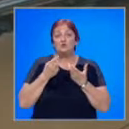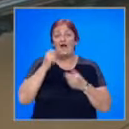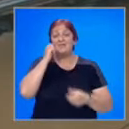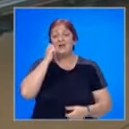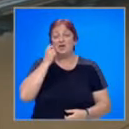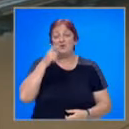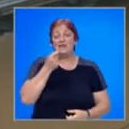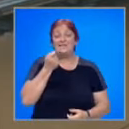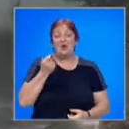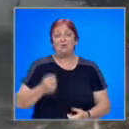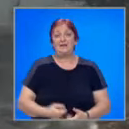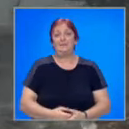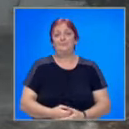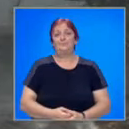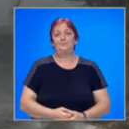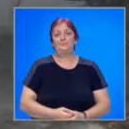Наживо, след секунди.